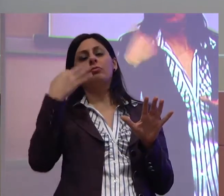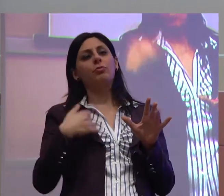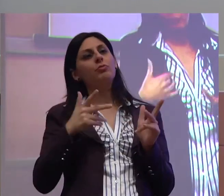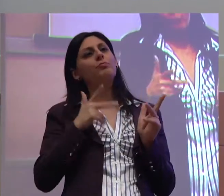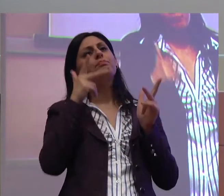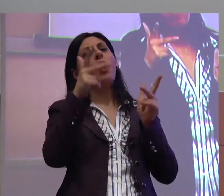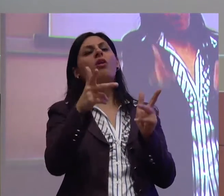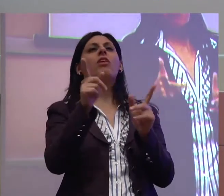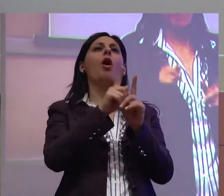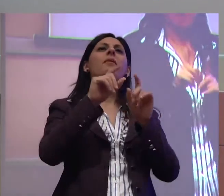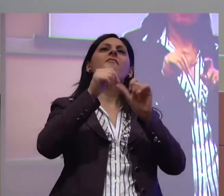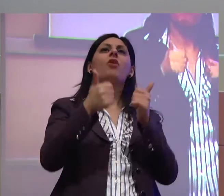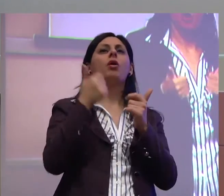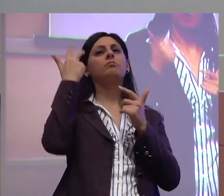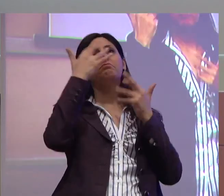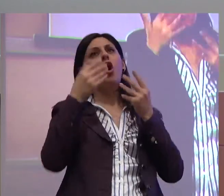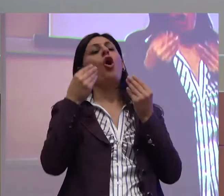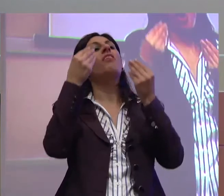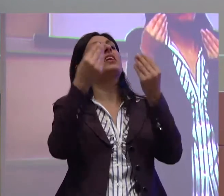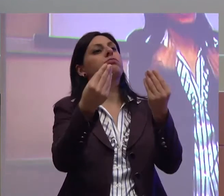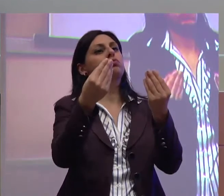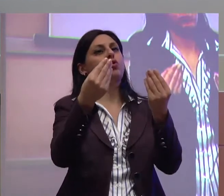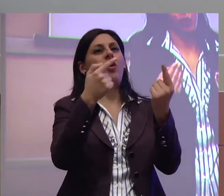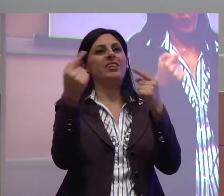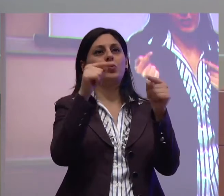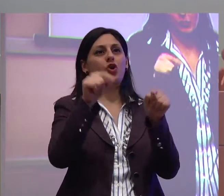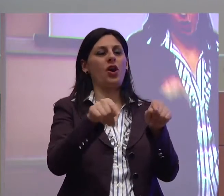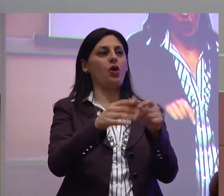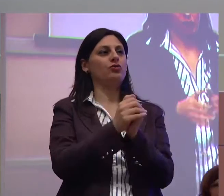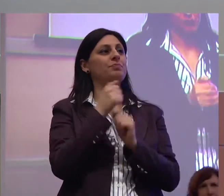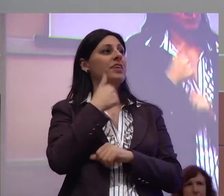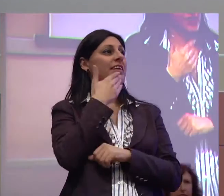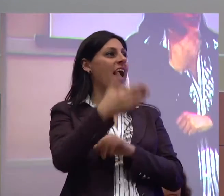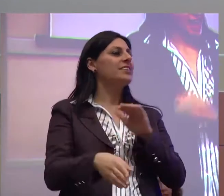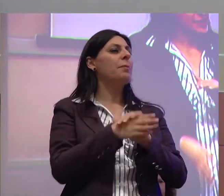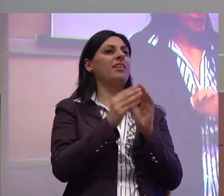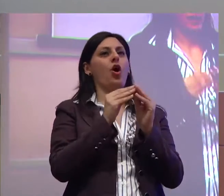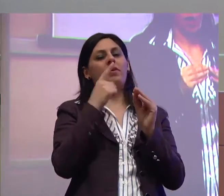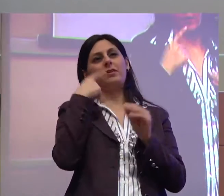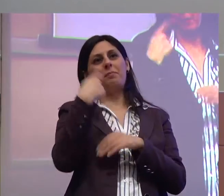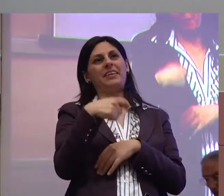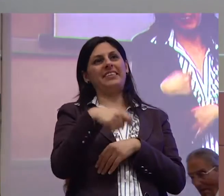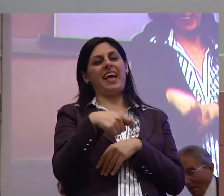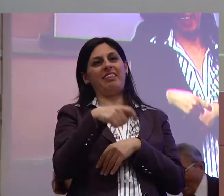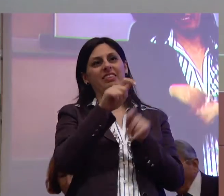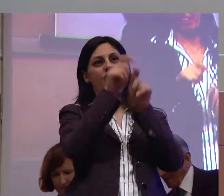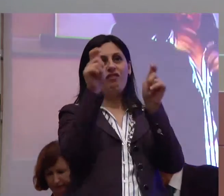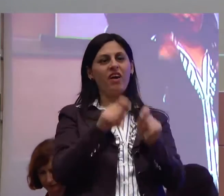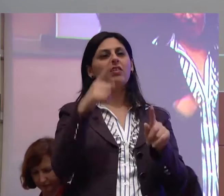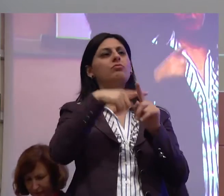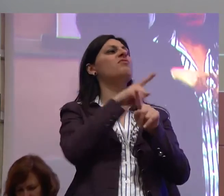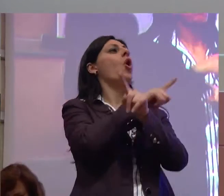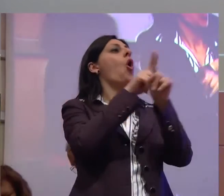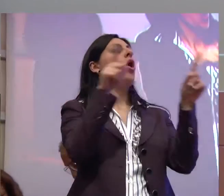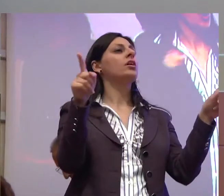nostro contributo a questa vostra discussione. Ringrazio partendo dal Presidente della vostra associazione e tutti voi